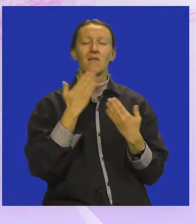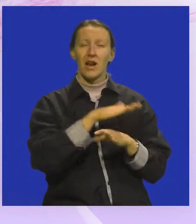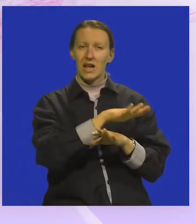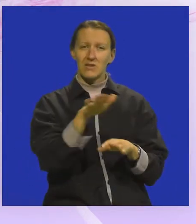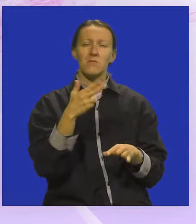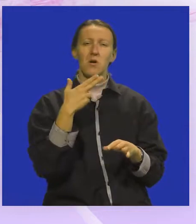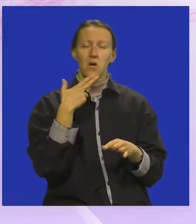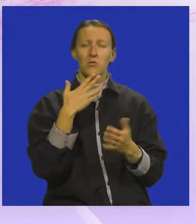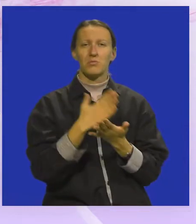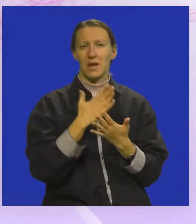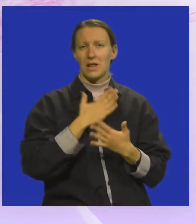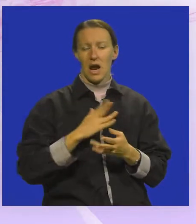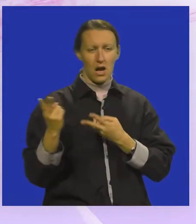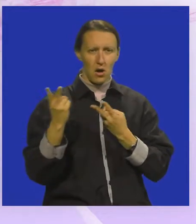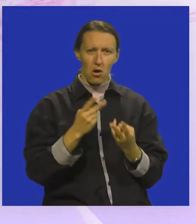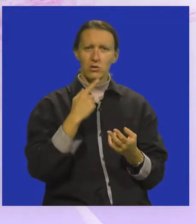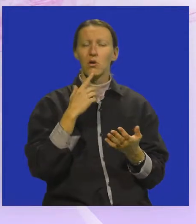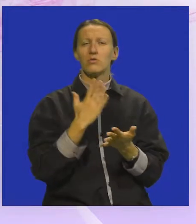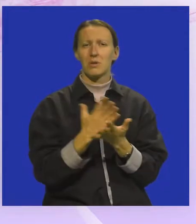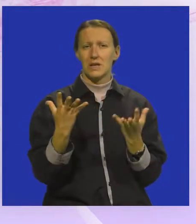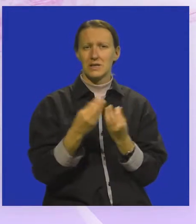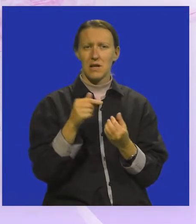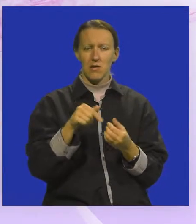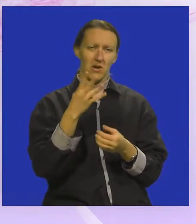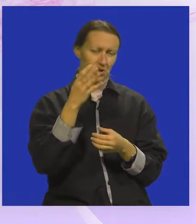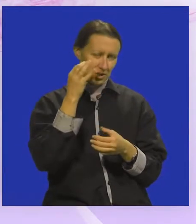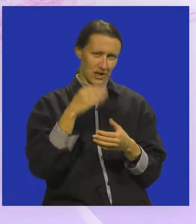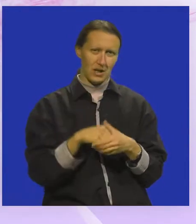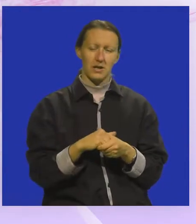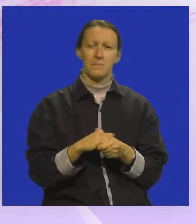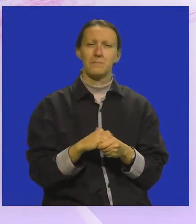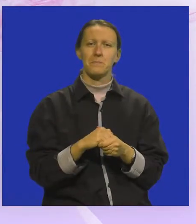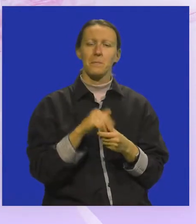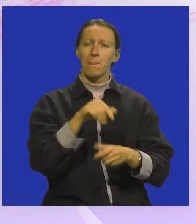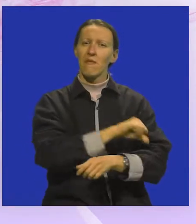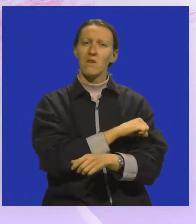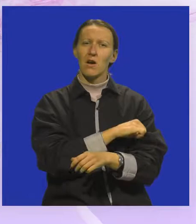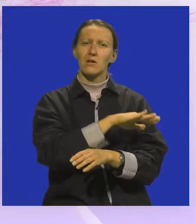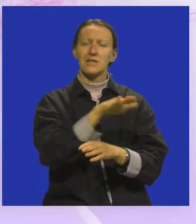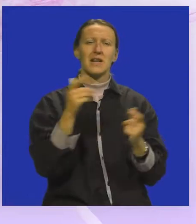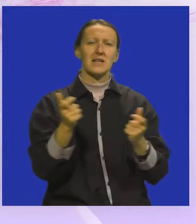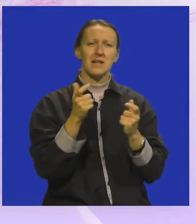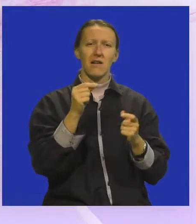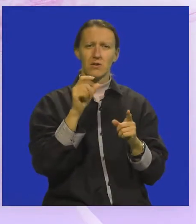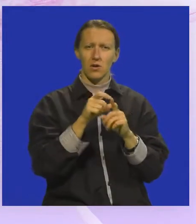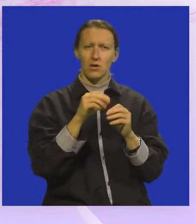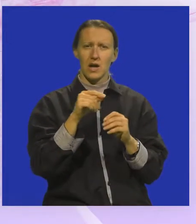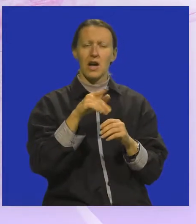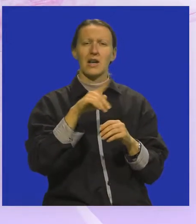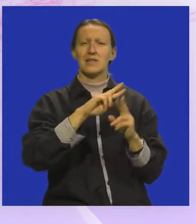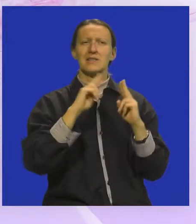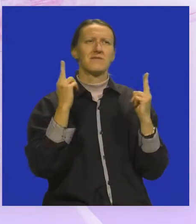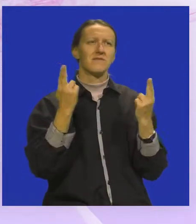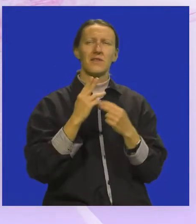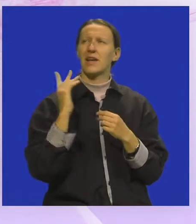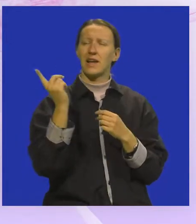svima koji su nam bili dragi gosti i koji su bili s nama tikom ova četiri dana. Ova godina ste cijela slavi rodari, diljem svijeta